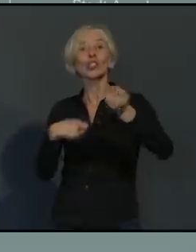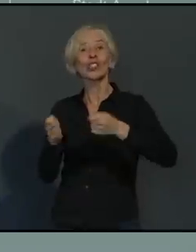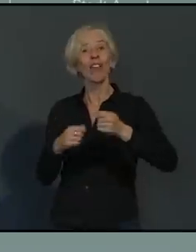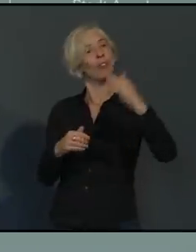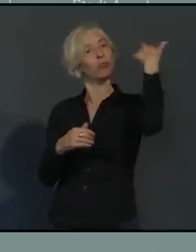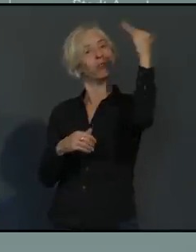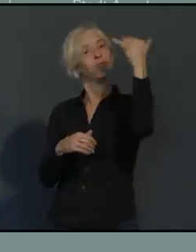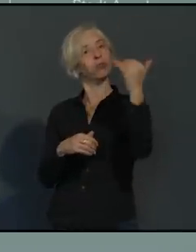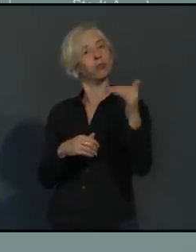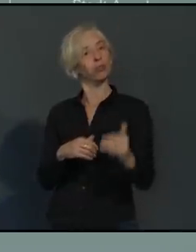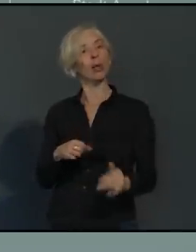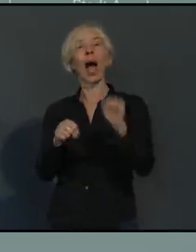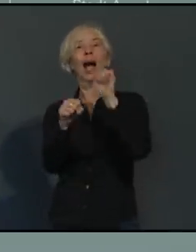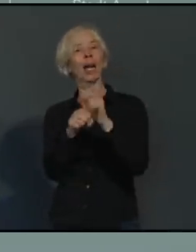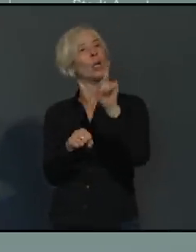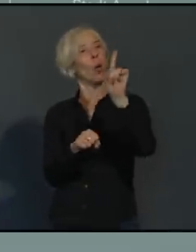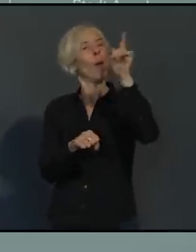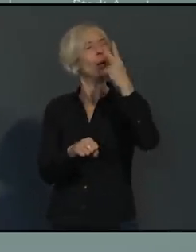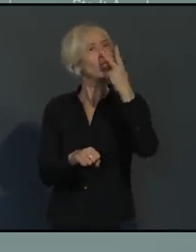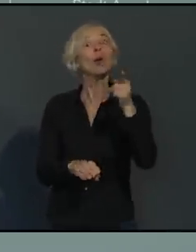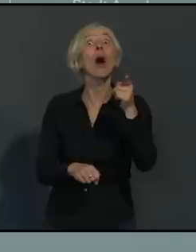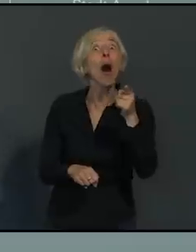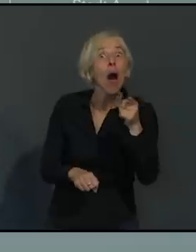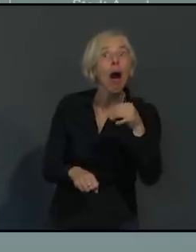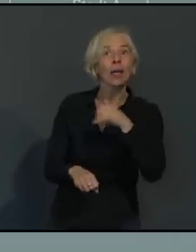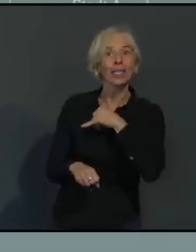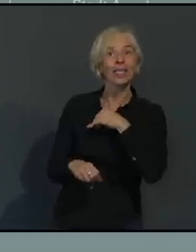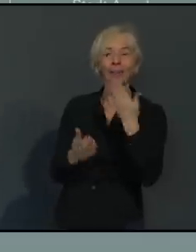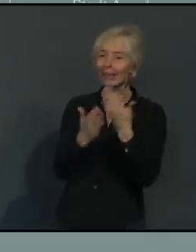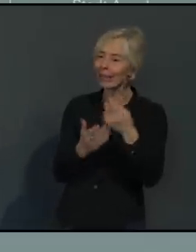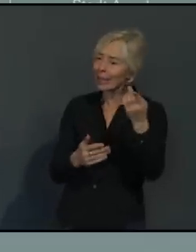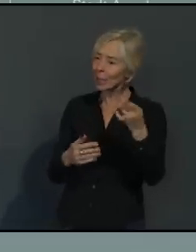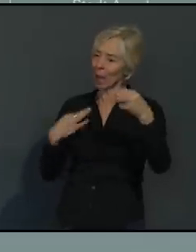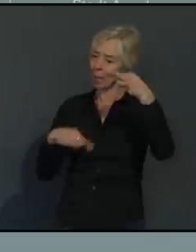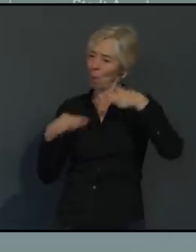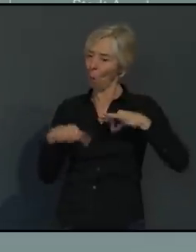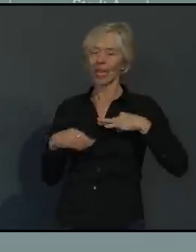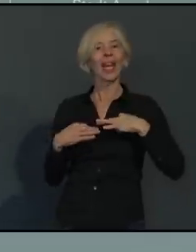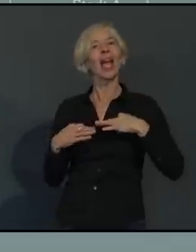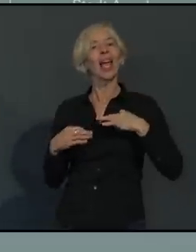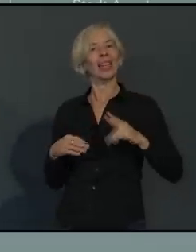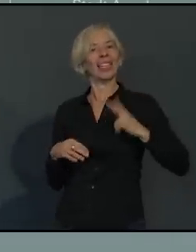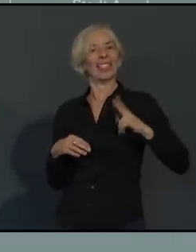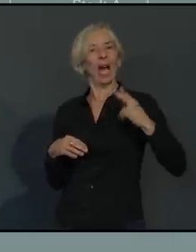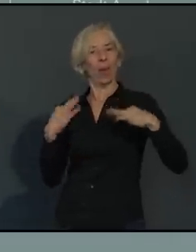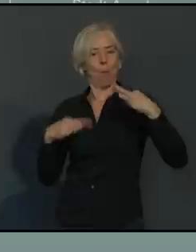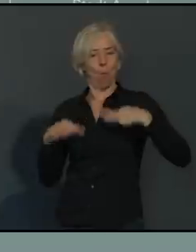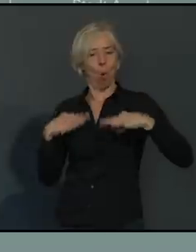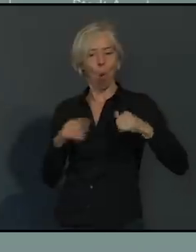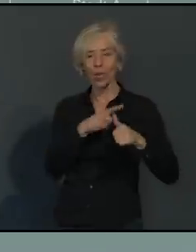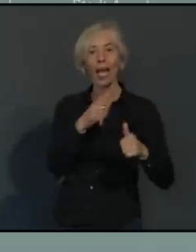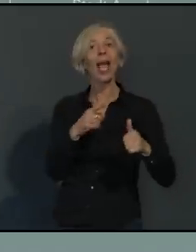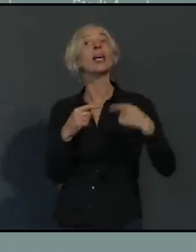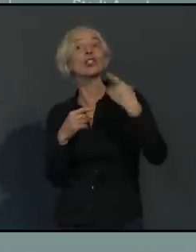Designermode, die hier hergestellt wird, die nachhaltig hergestellt wird, seien es Delikatessen bis zu den neuesten Modetrends entdecken. Egal ob Inhaber geführte